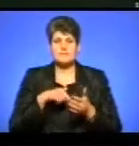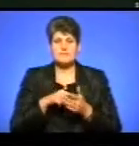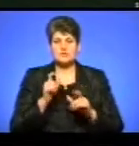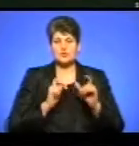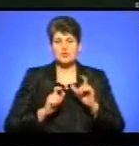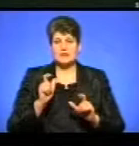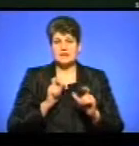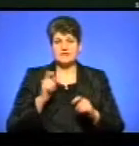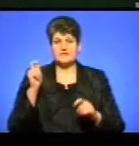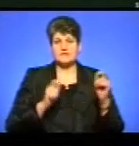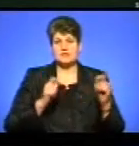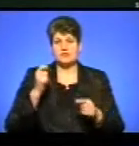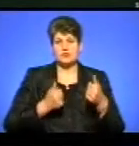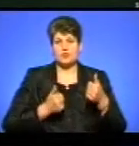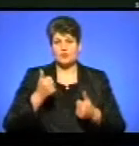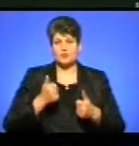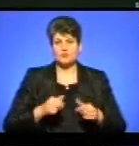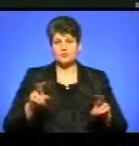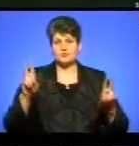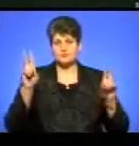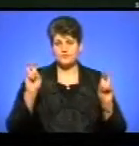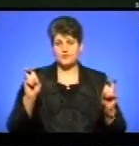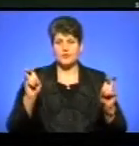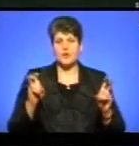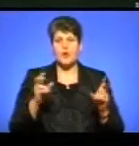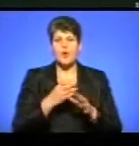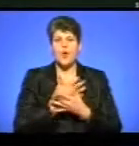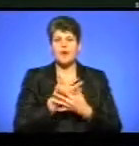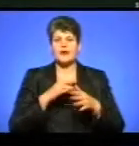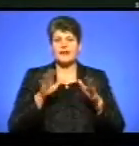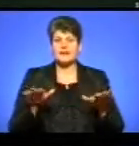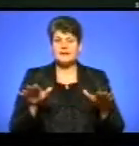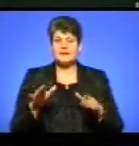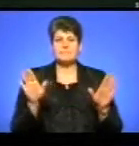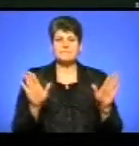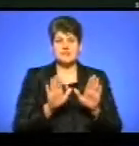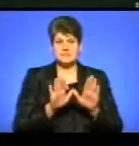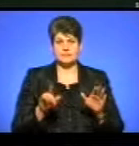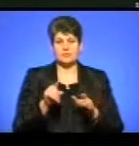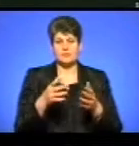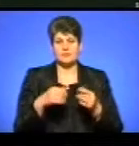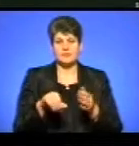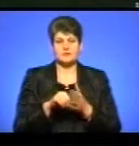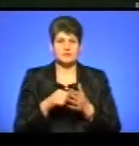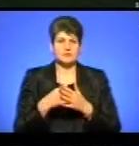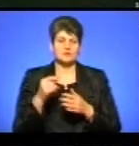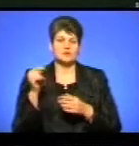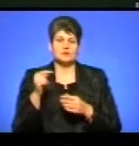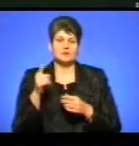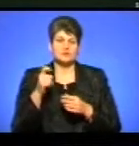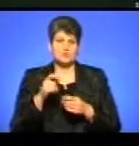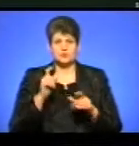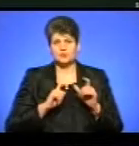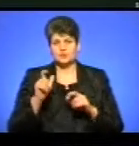фестивалю-конкурсу «Окрилені піснею». У ньому беруть участь близько 50 студентів, повідомив голова організаційного комітету